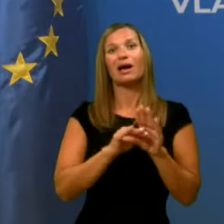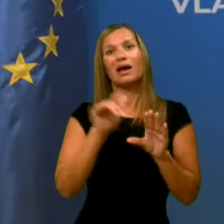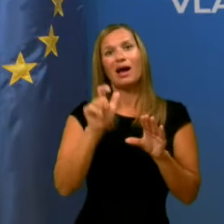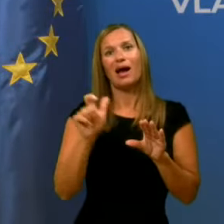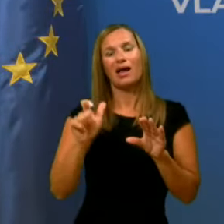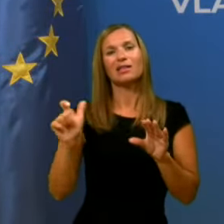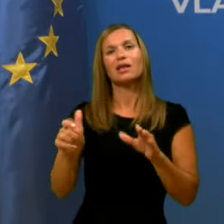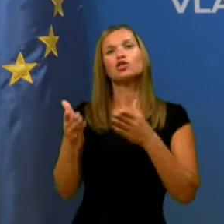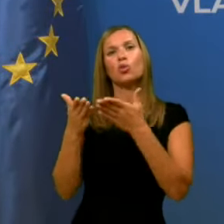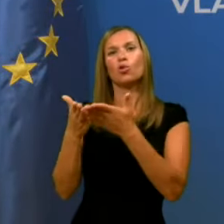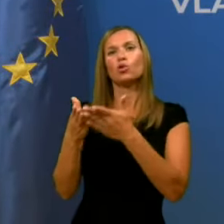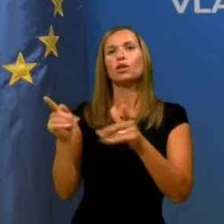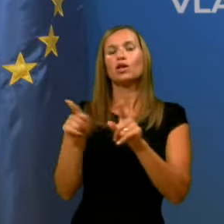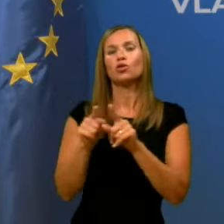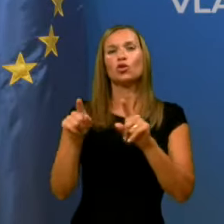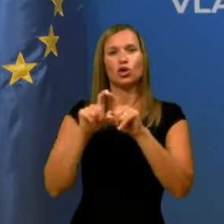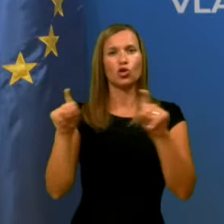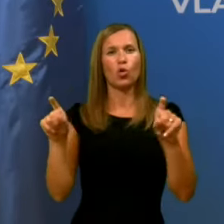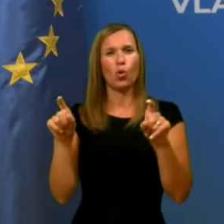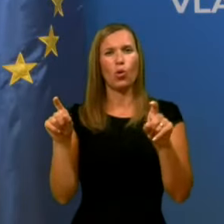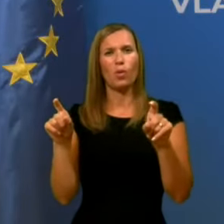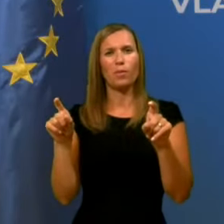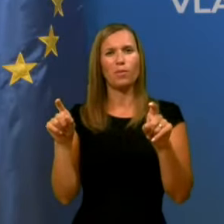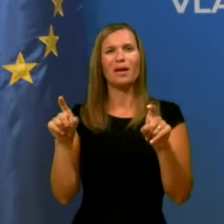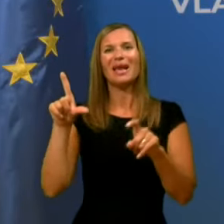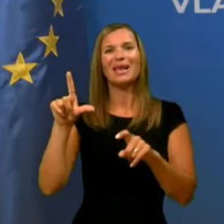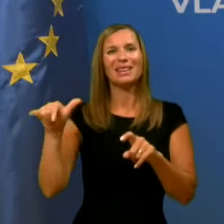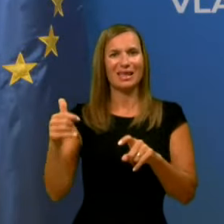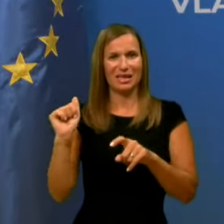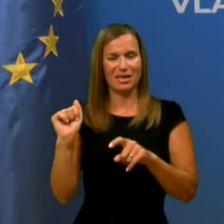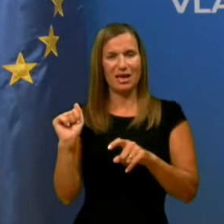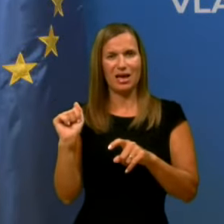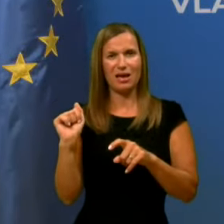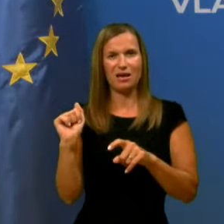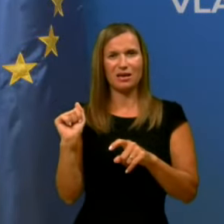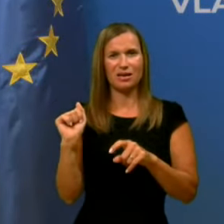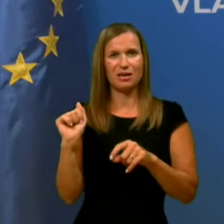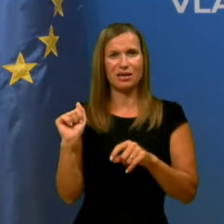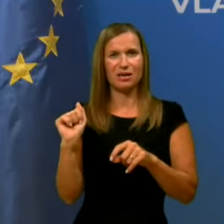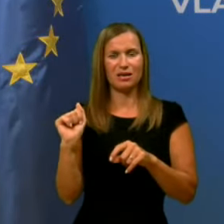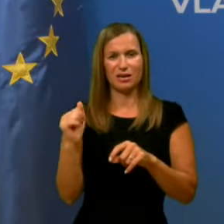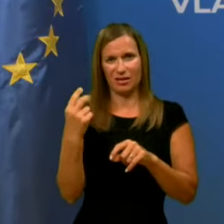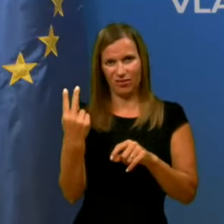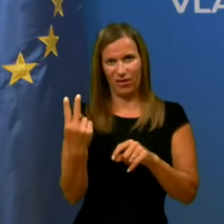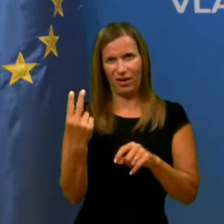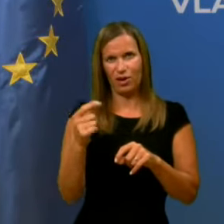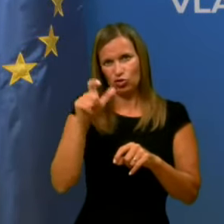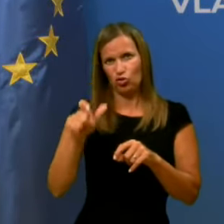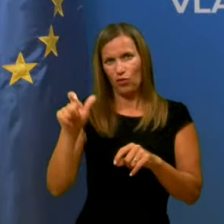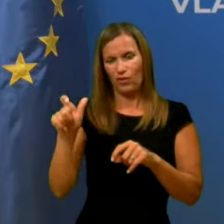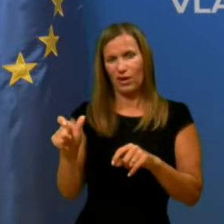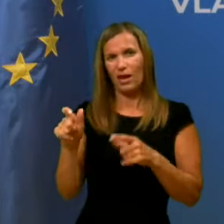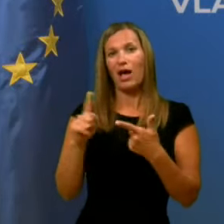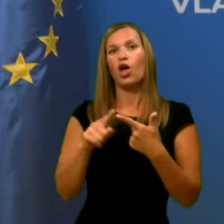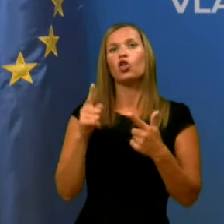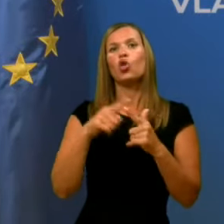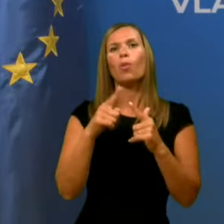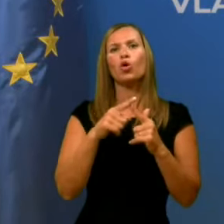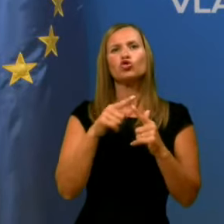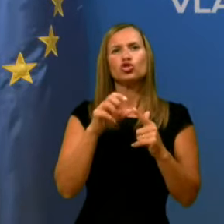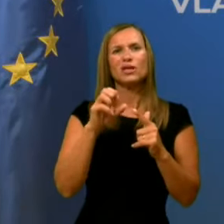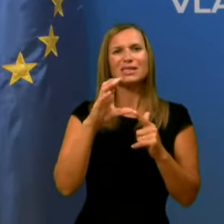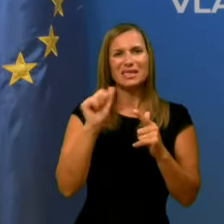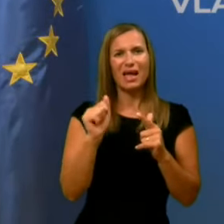med drugim ponudili tudi dom Tisje iz Litije, šmartna pri Litiji, dva človeka, topovšica enega,